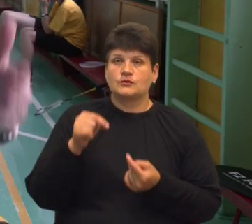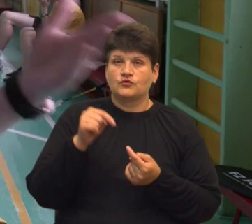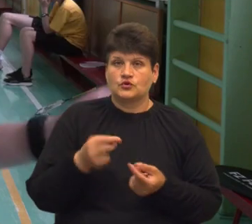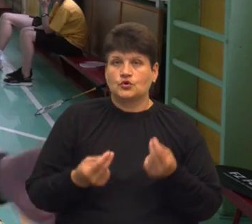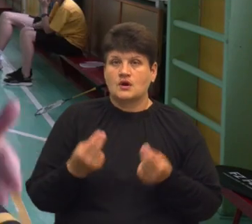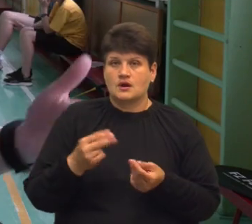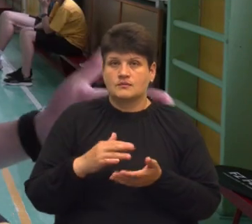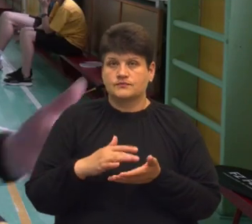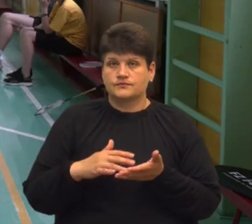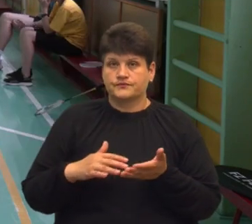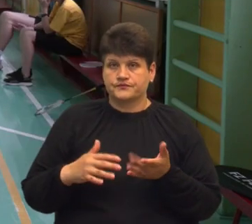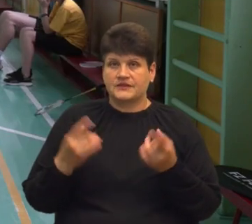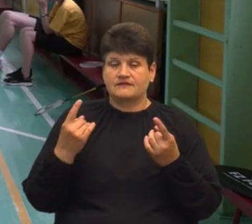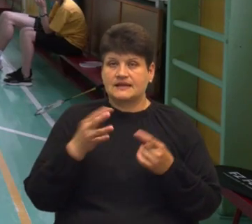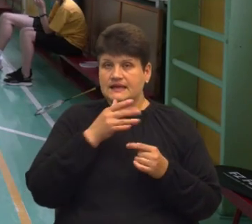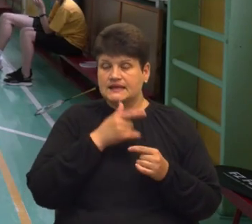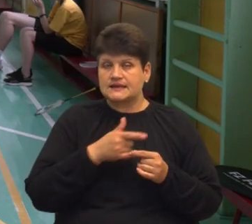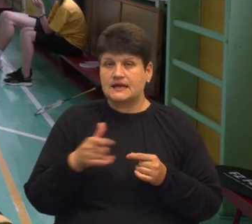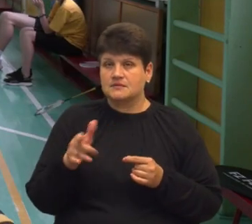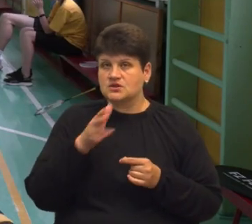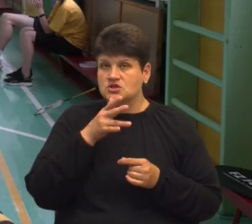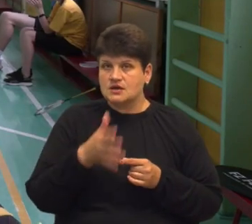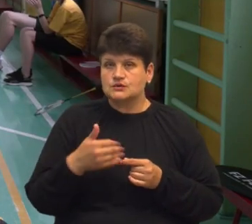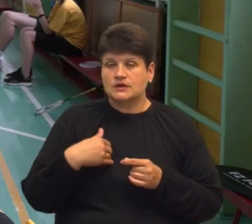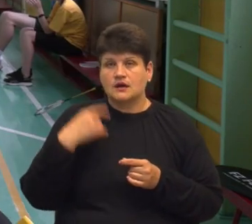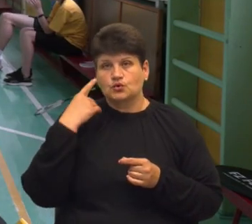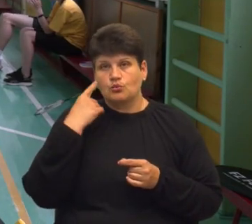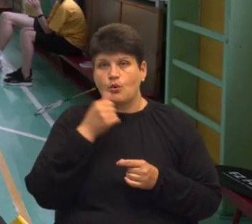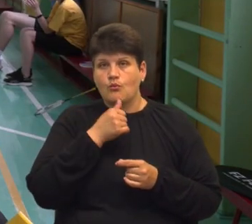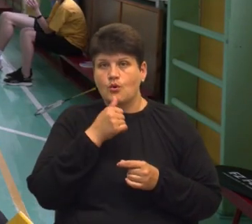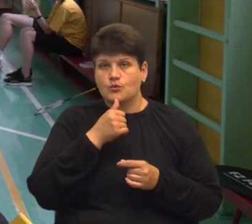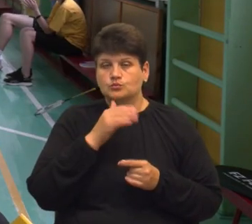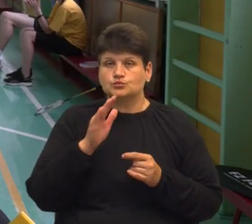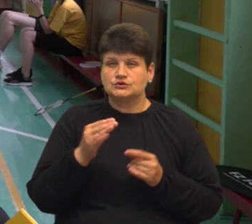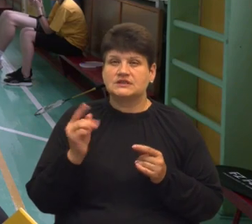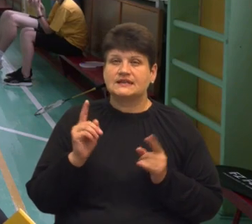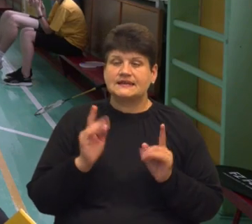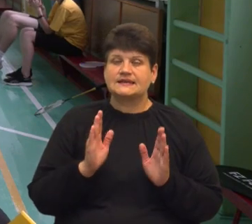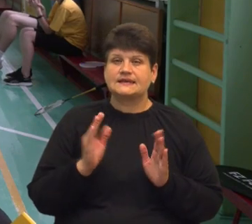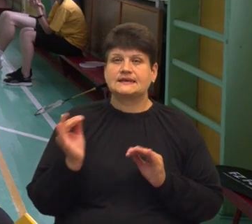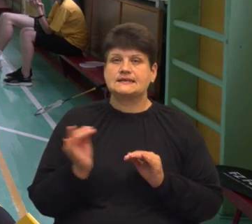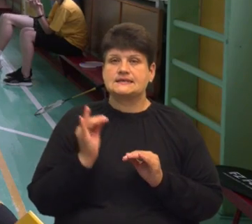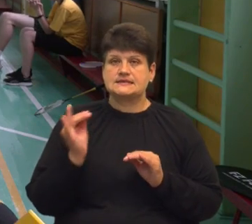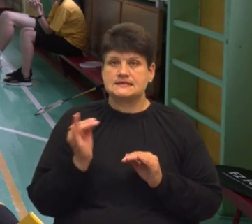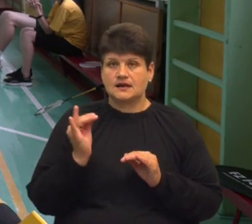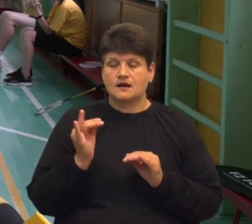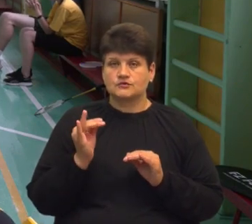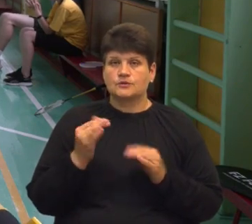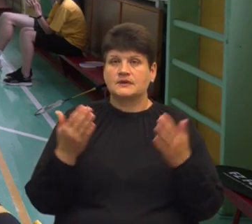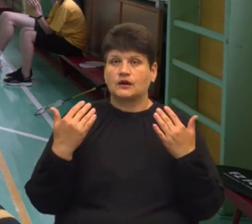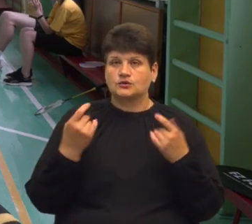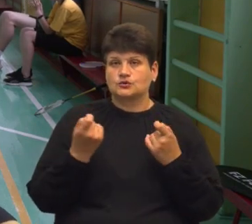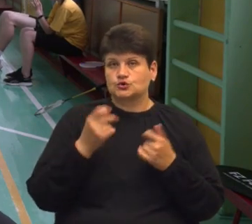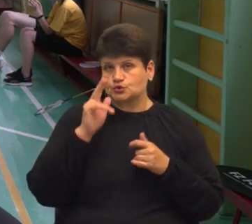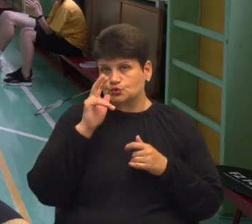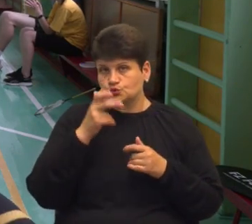великий термін часу. думаю, попробую. Буде цікаво, щоб на канікулах трошки скучно